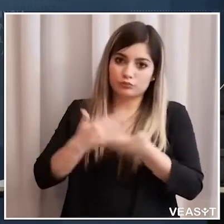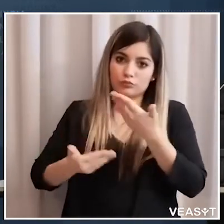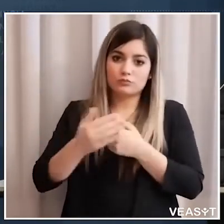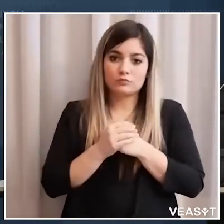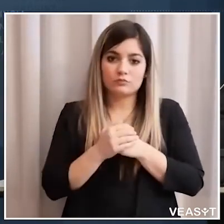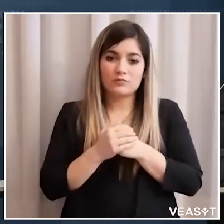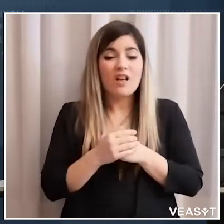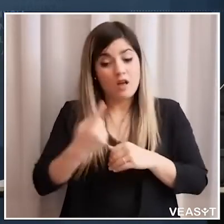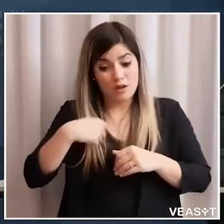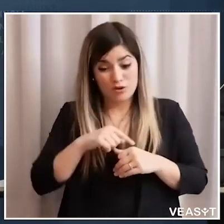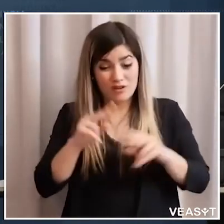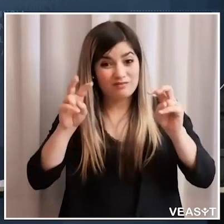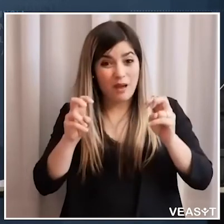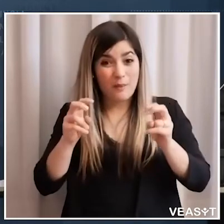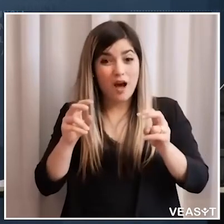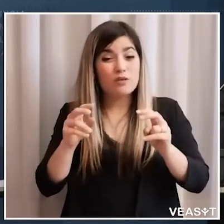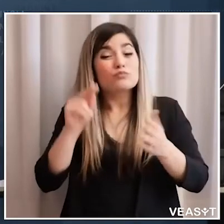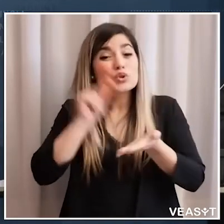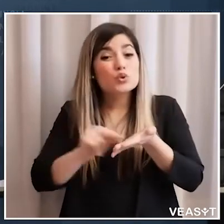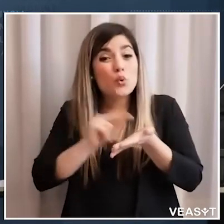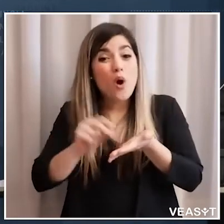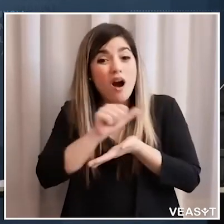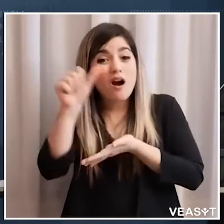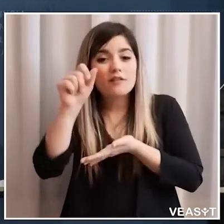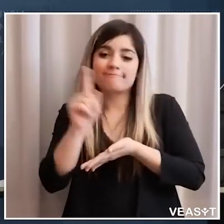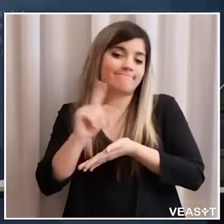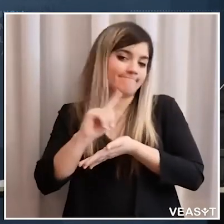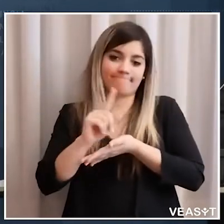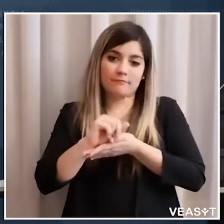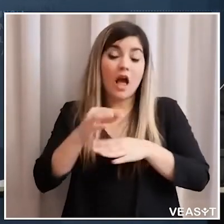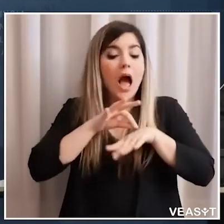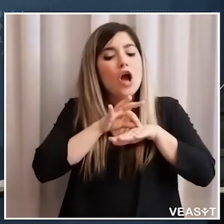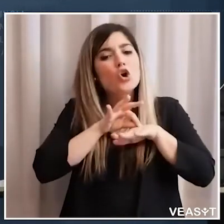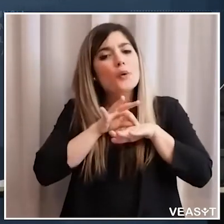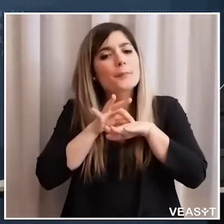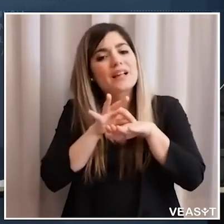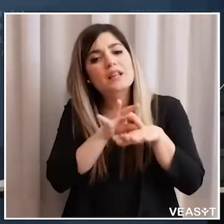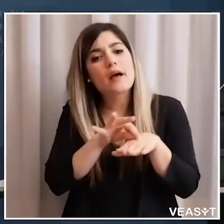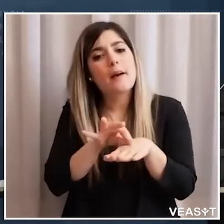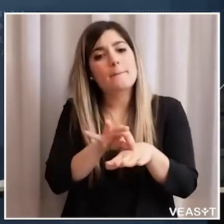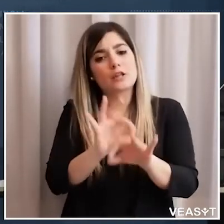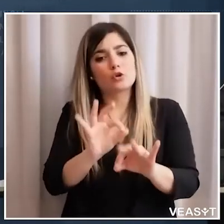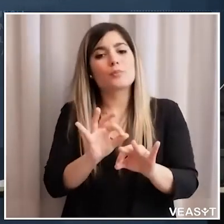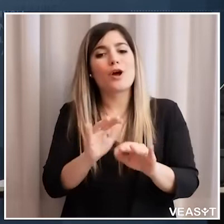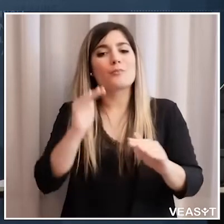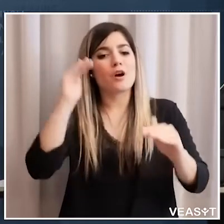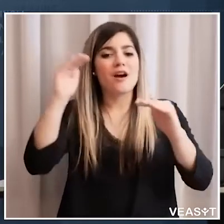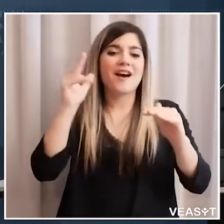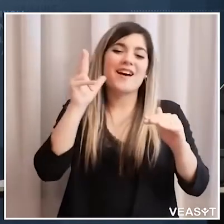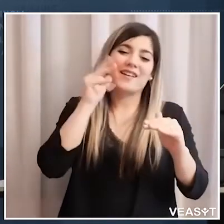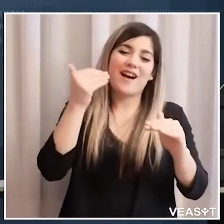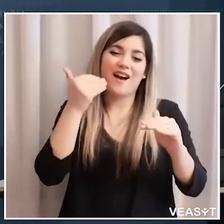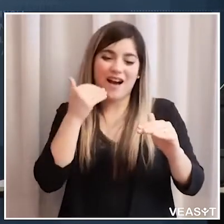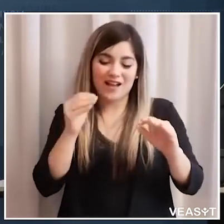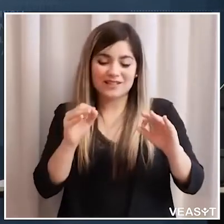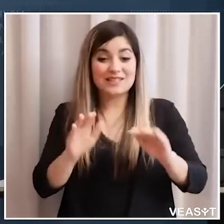e questo io lo voglio sottolineare si parla di un progetto di accompagnamento per quanto riguarda i ragazzi o le